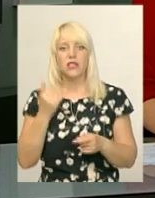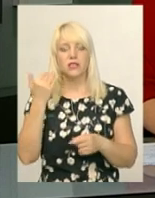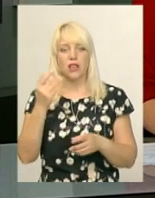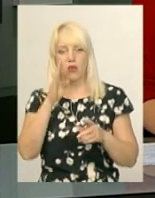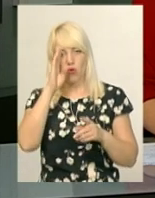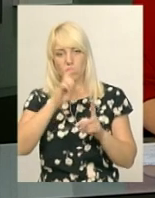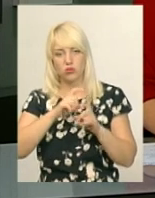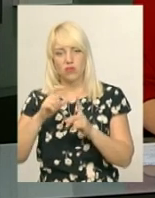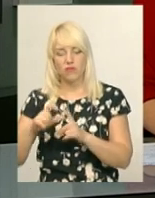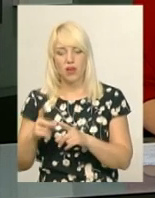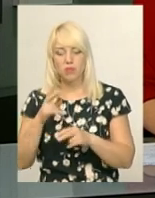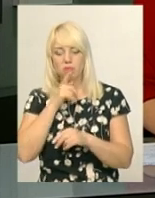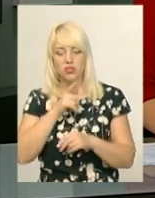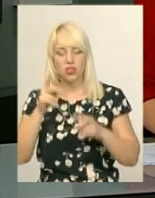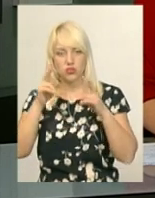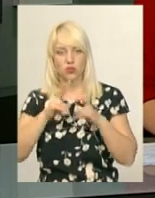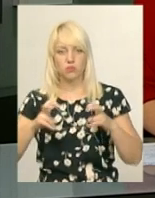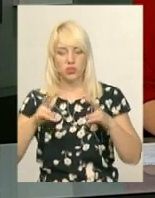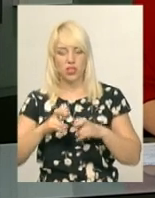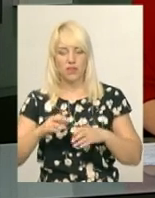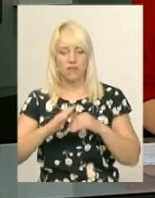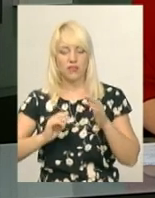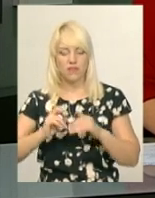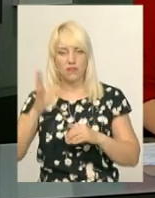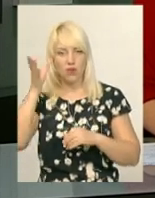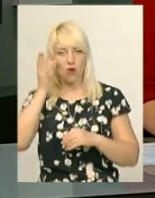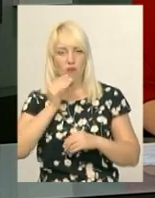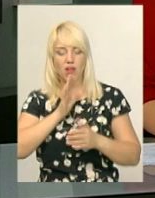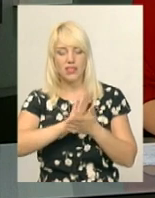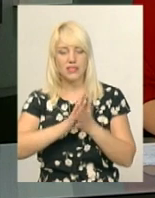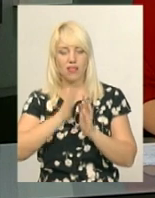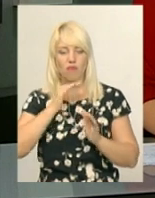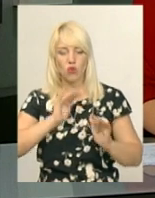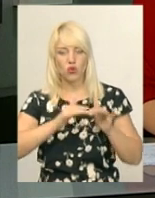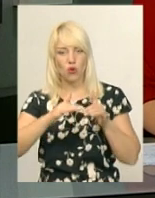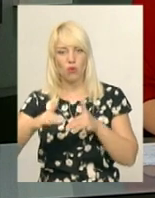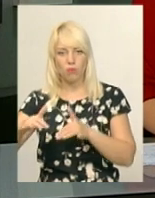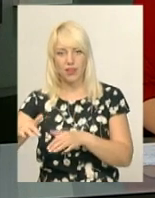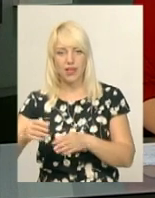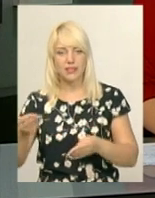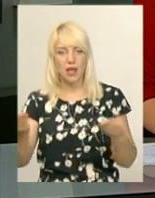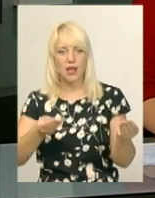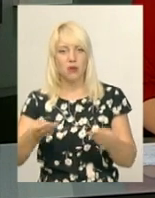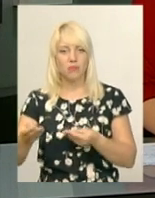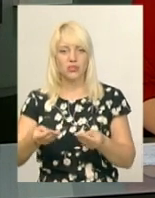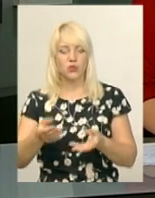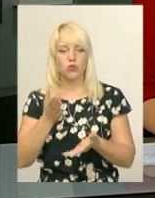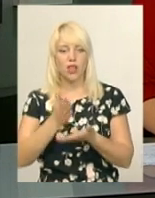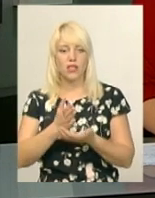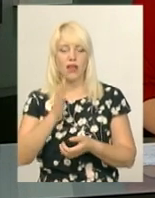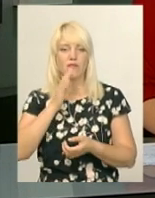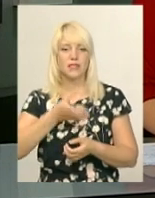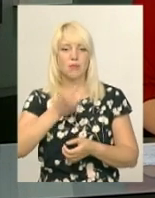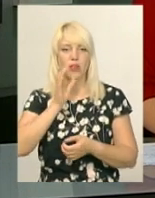його словами, під час обстеження фахівці управління врахували стан водного плеса та піску, наявність питної води. Перевіряли умови прибирання